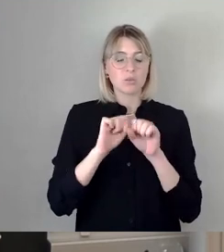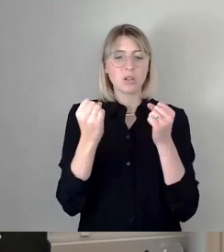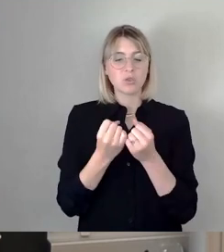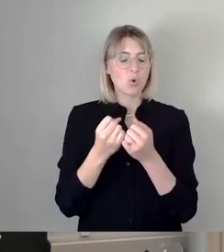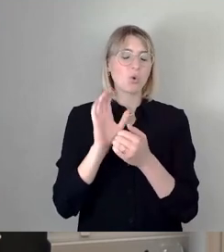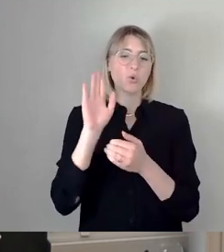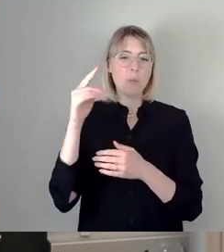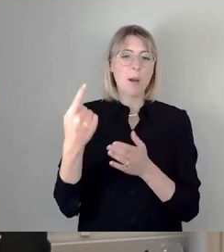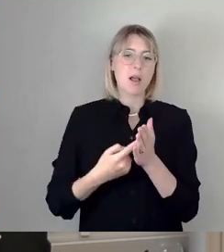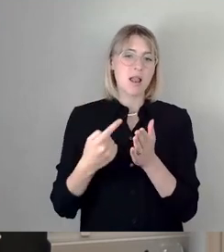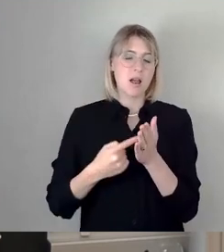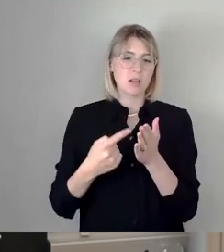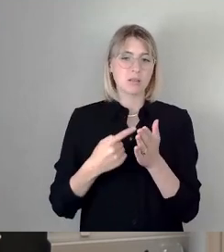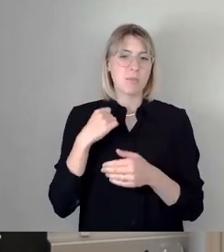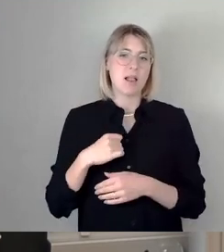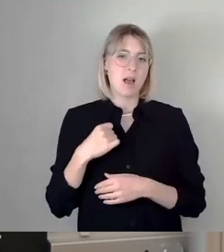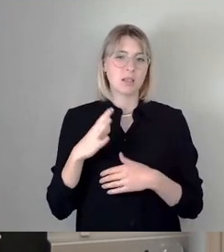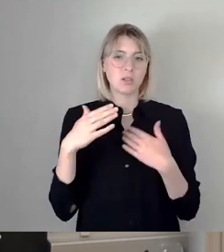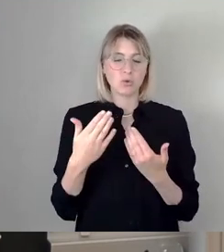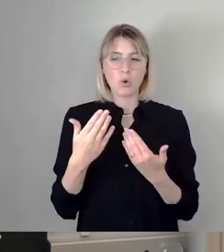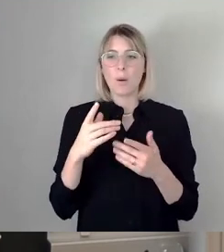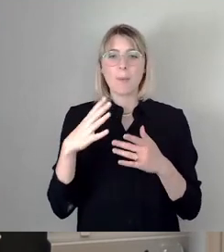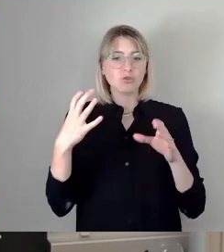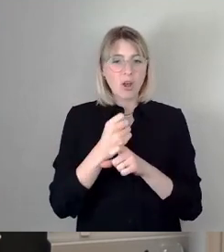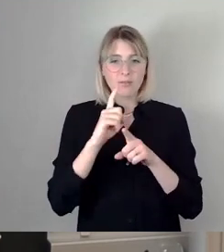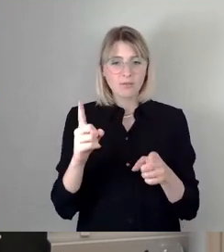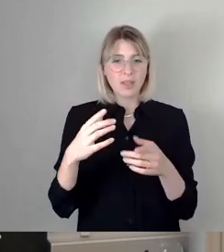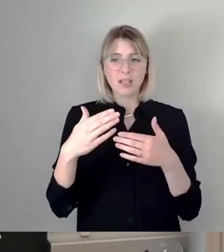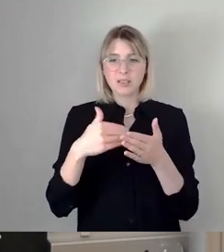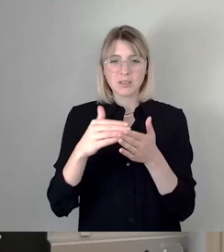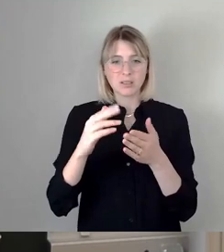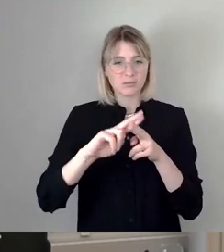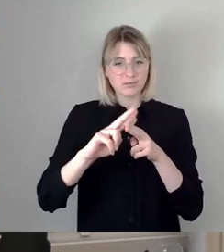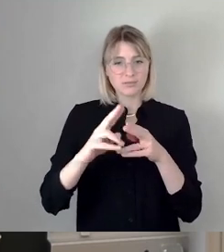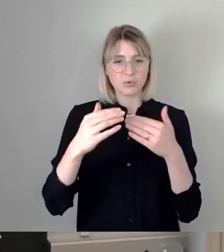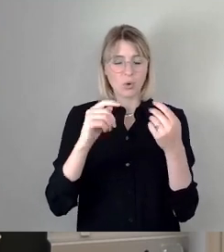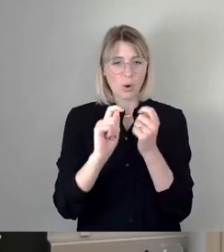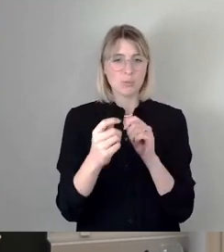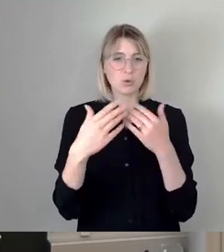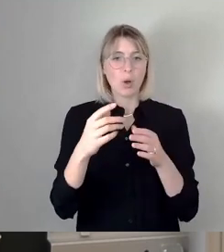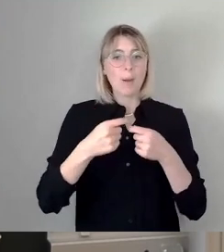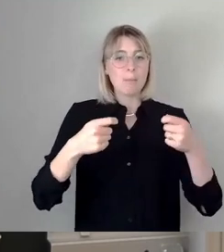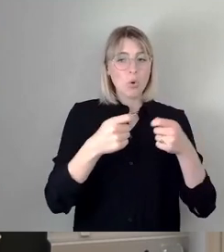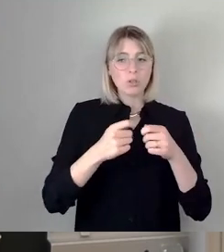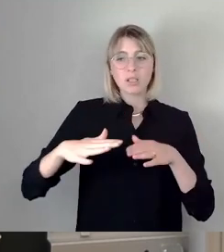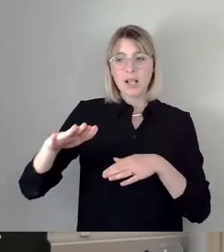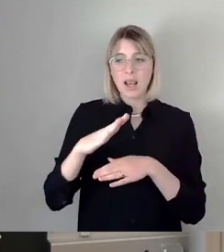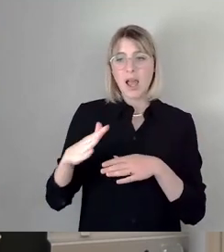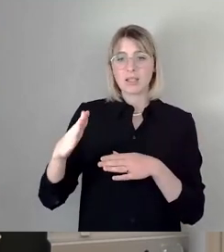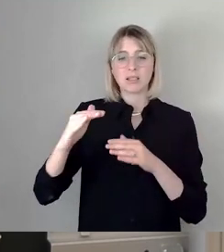nicht zu Potte kommt. Das ist einfach nicht zumutbar. Und wenn da auf Bundes und Landesebene nicht irgendwann mal der Finger gezogen wird,